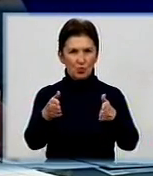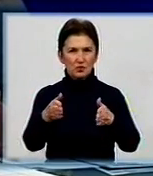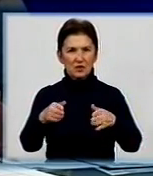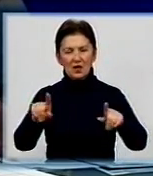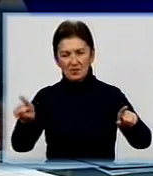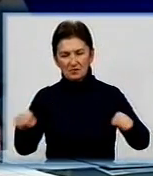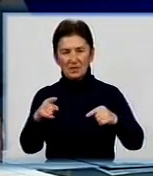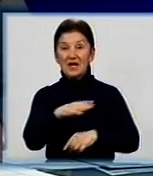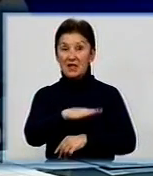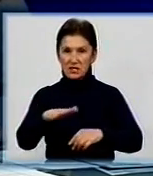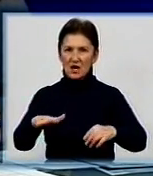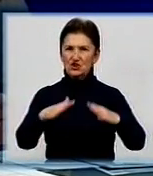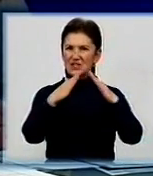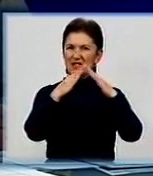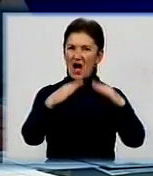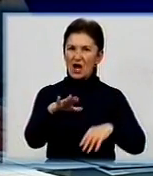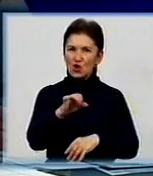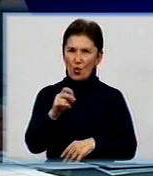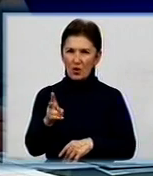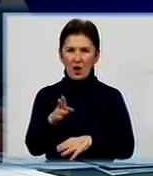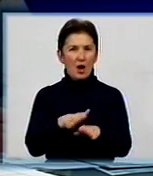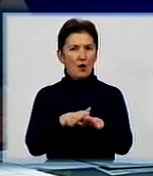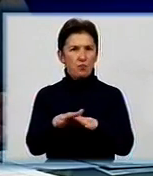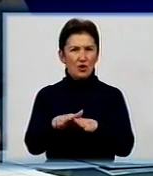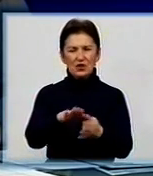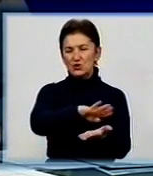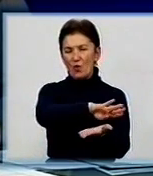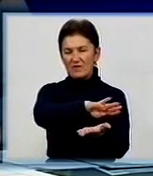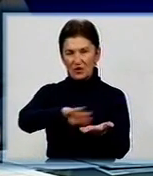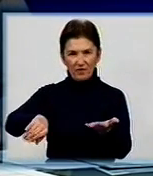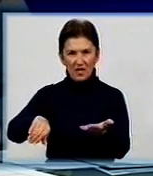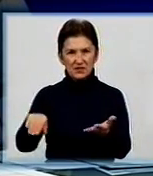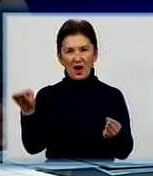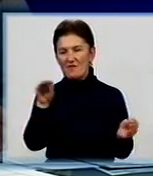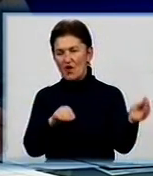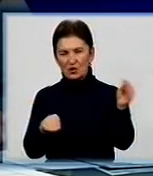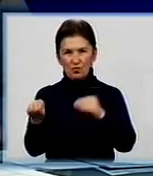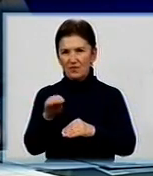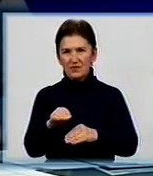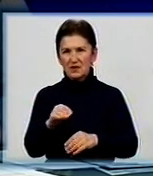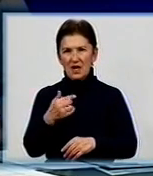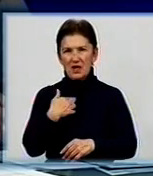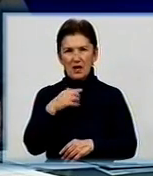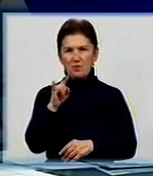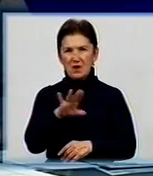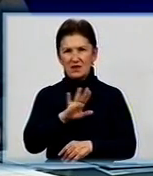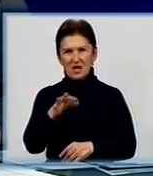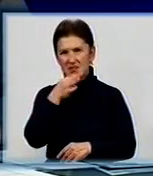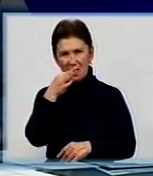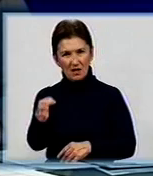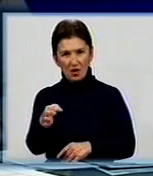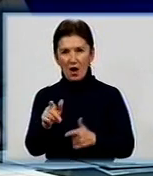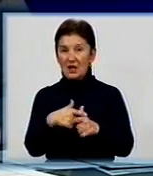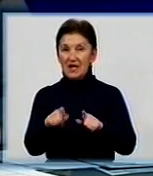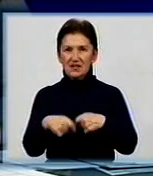садок і таке інше. Тобто, зовсім повністю відкидати, наприклад, формування агрохолдингів я би не стала, але давати